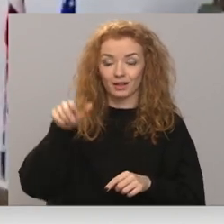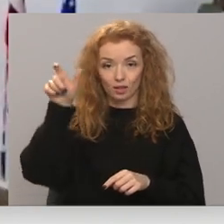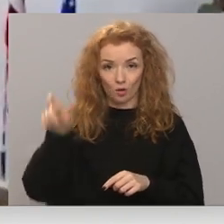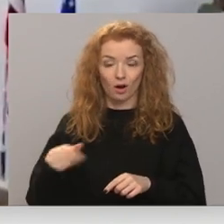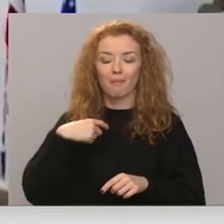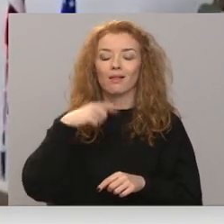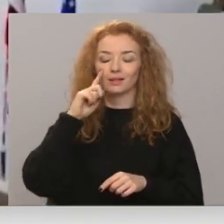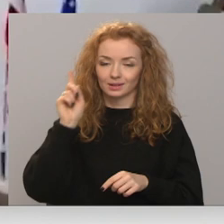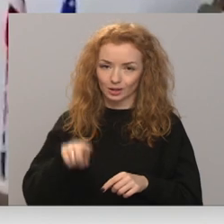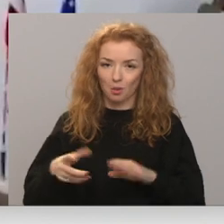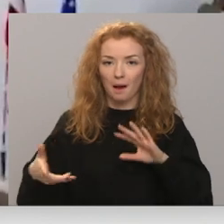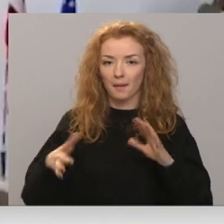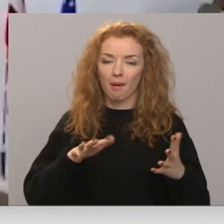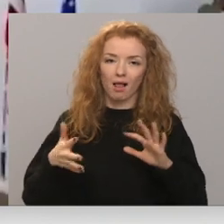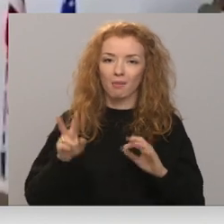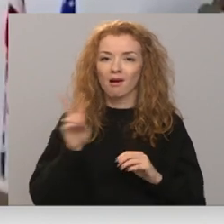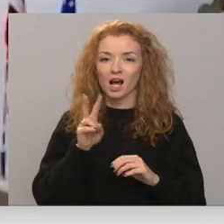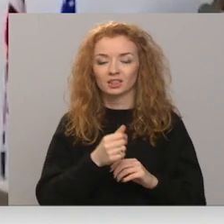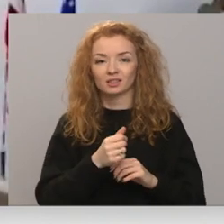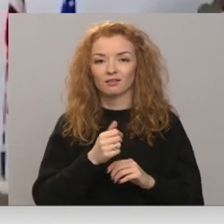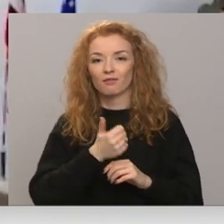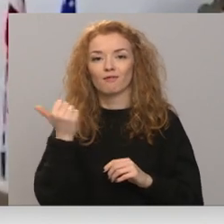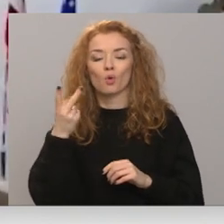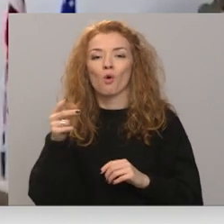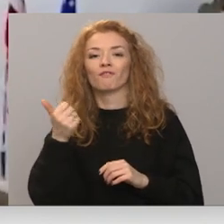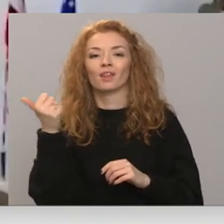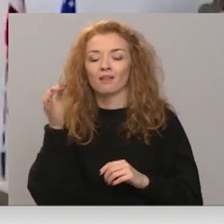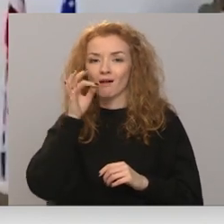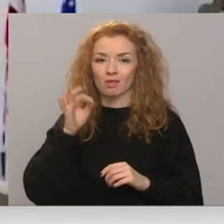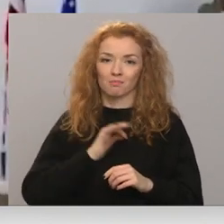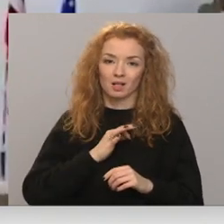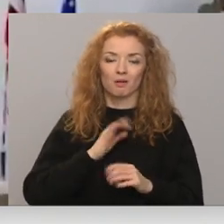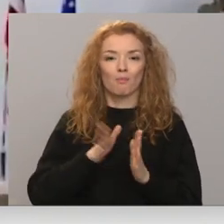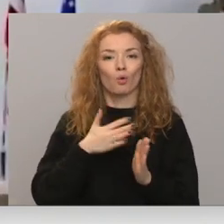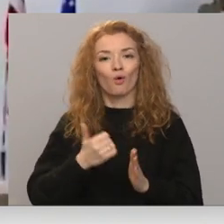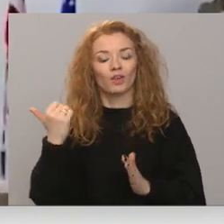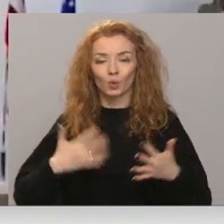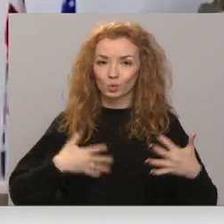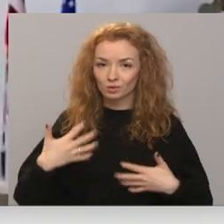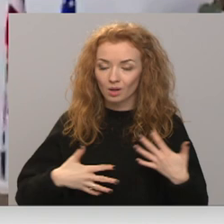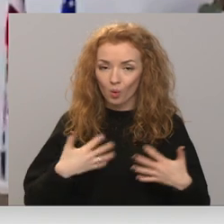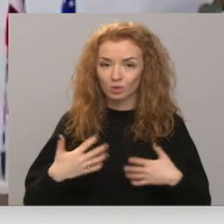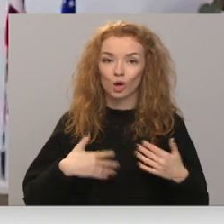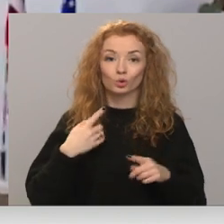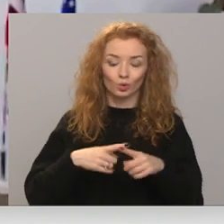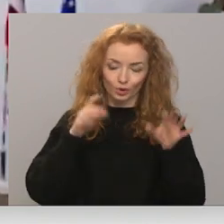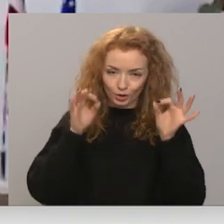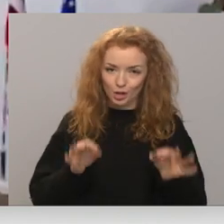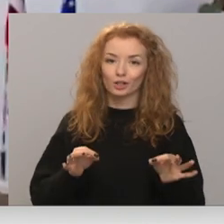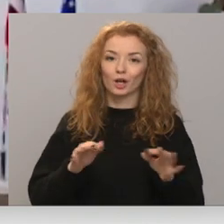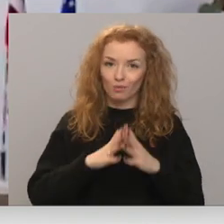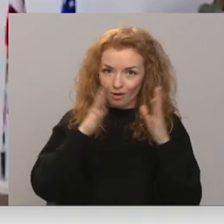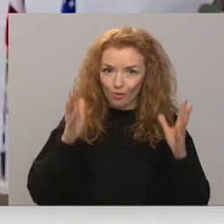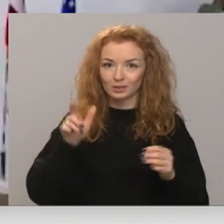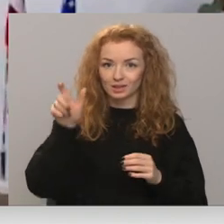zinu, kas apmēram viņiem, kā viņi atbild, kas viņiem rūpa, kādā situācijā viņi ir un tiešām vairāk